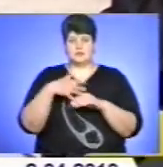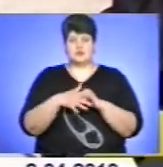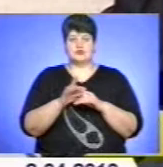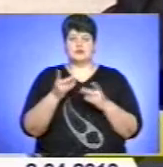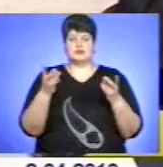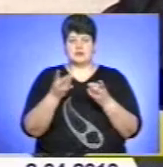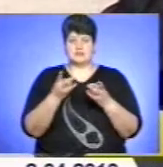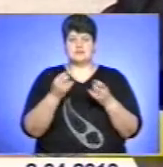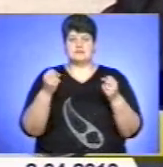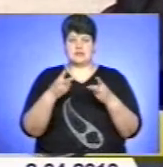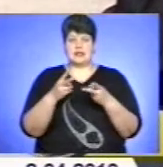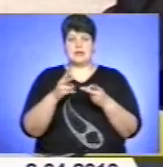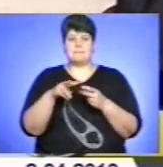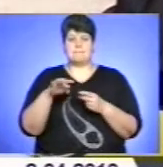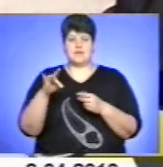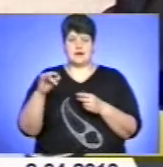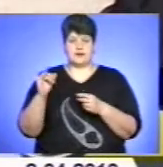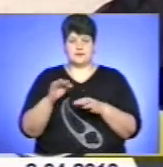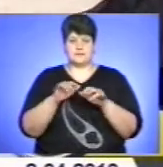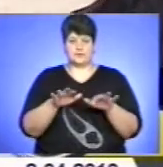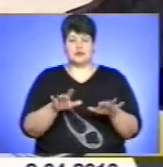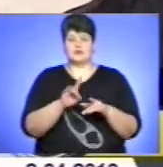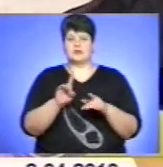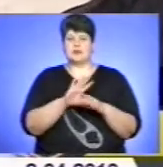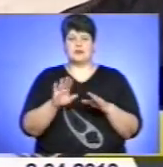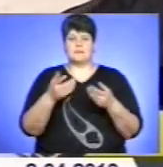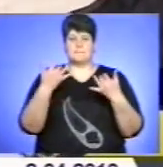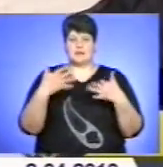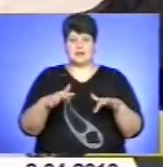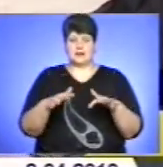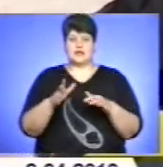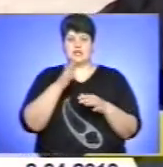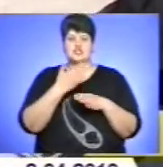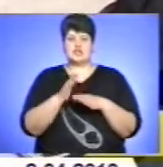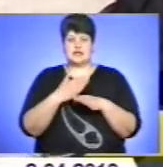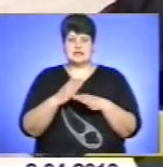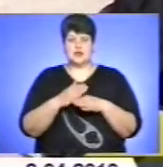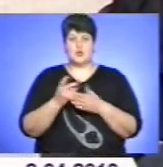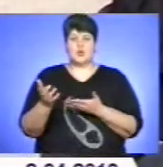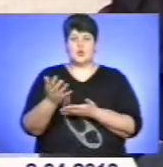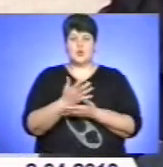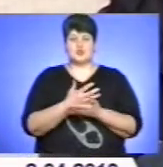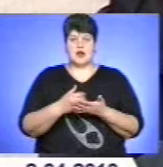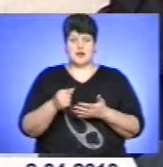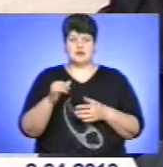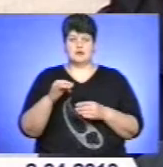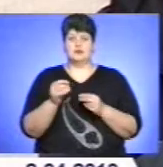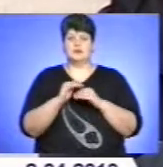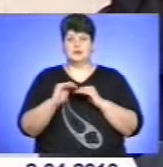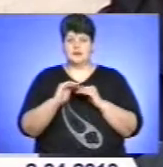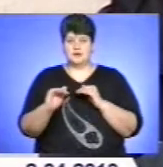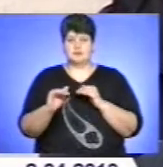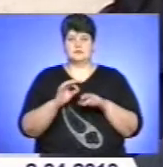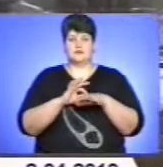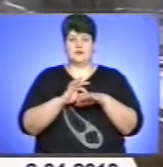для того, щоб ми з вами не потеряли частина урожай, частина урожай обусловлено такими особливостями проведення весенніх